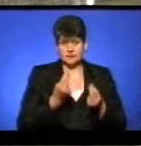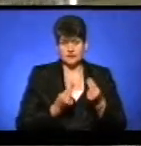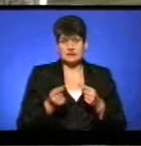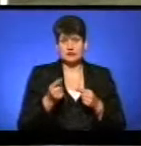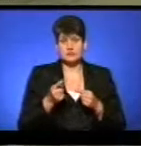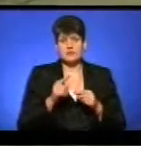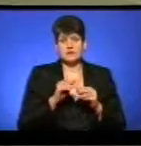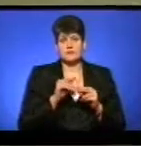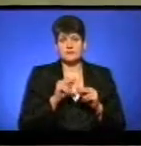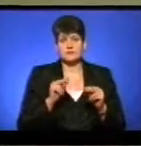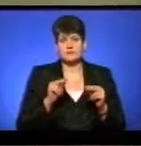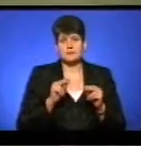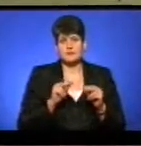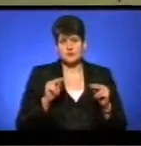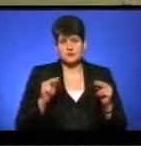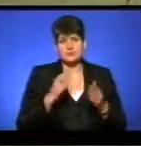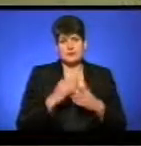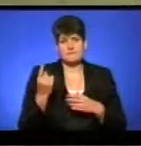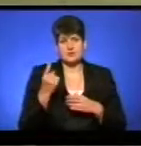-Педуніверситет» посідає перше місце.